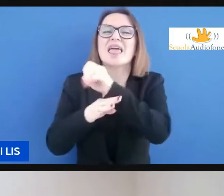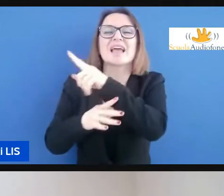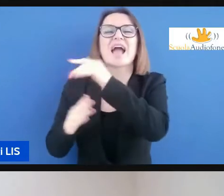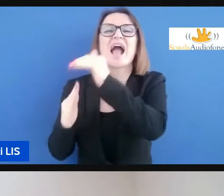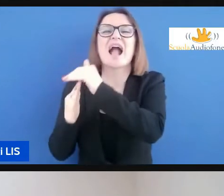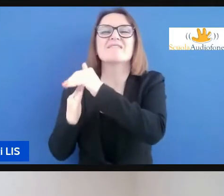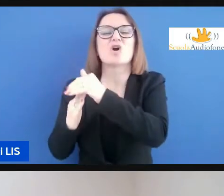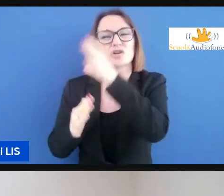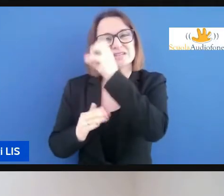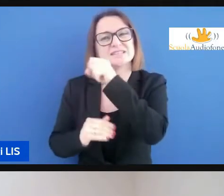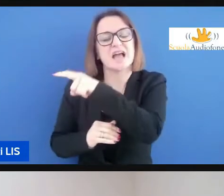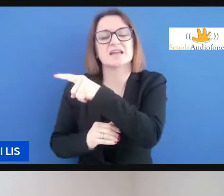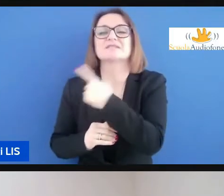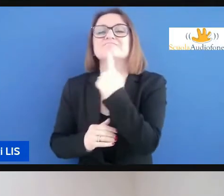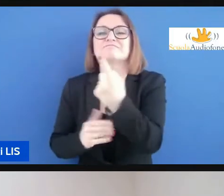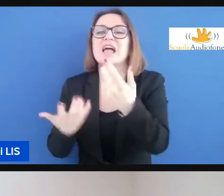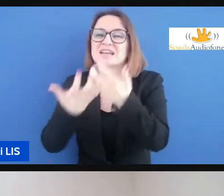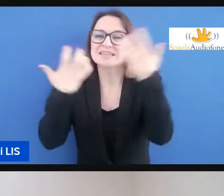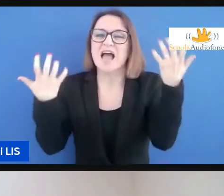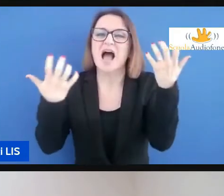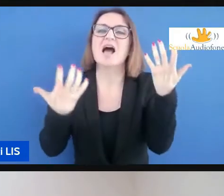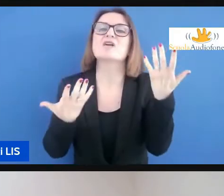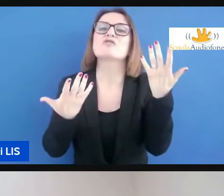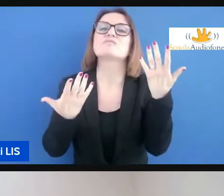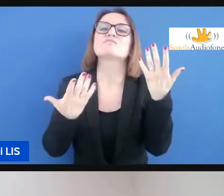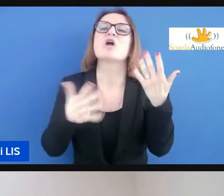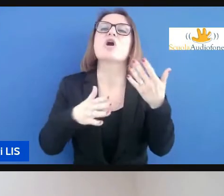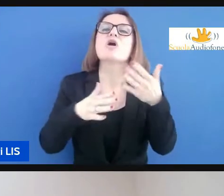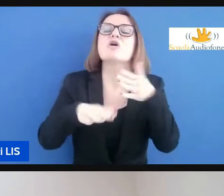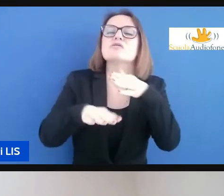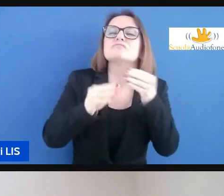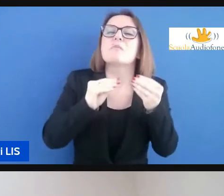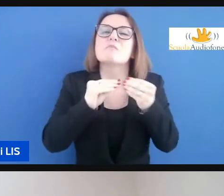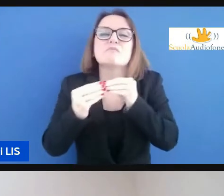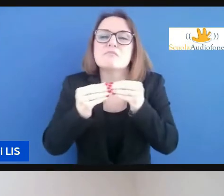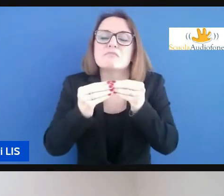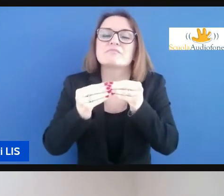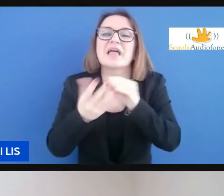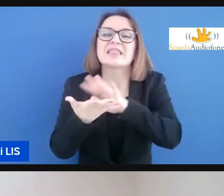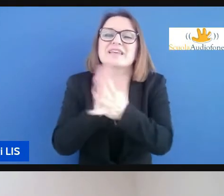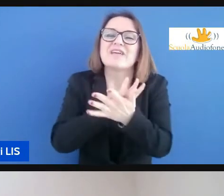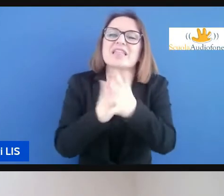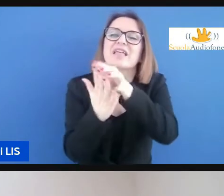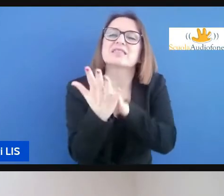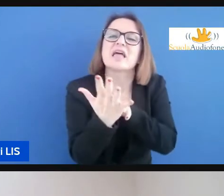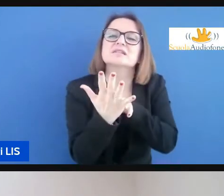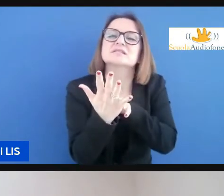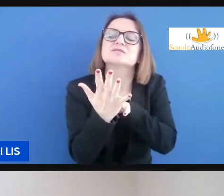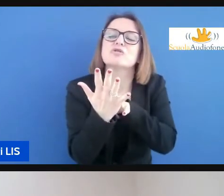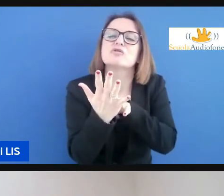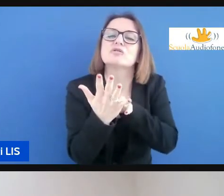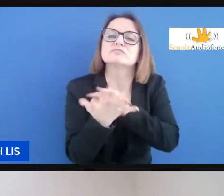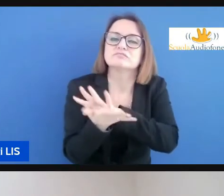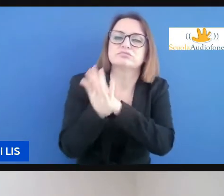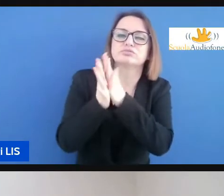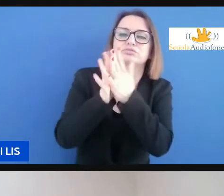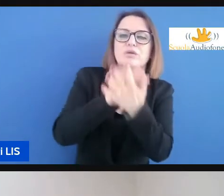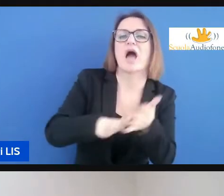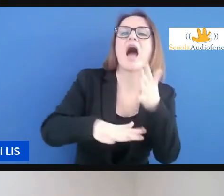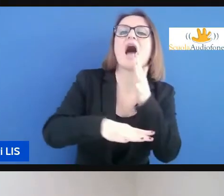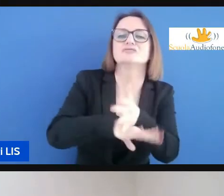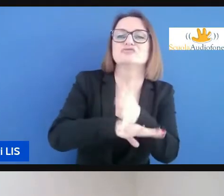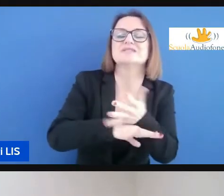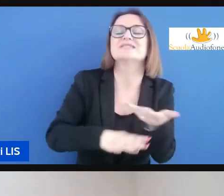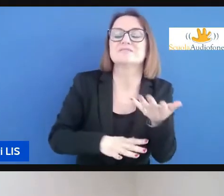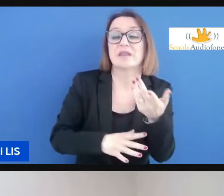in evidenza quali sono le modalità più opportune per rendere un testo accessibile ma non dimentichiamoci comunque